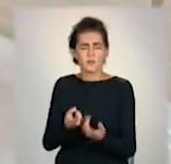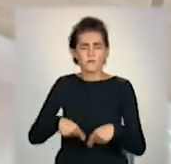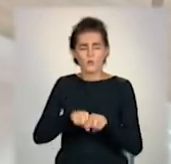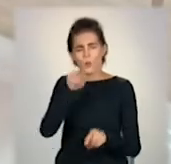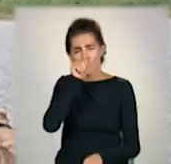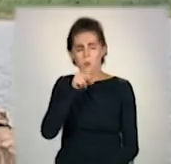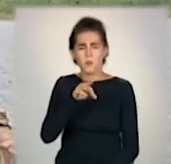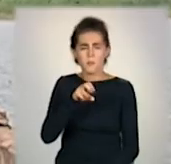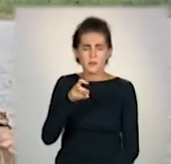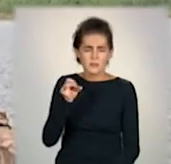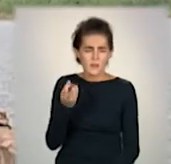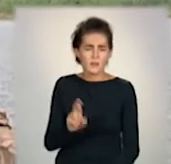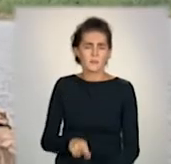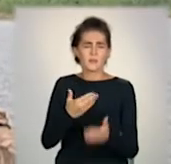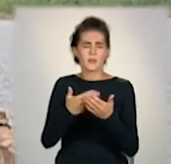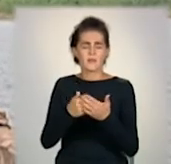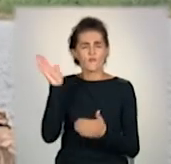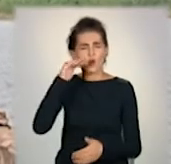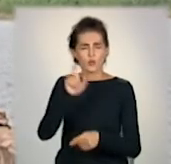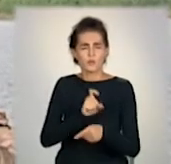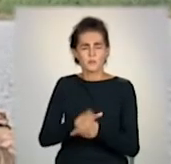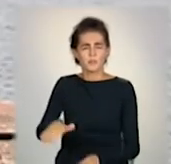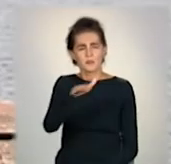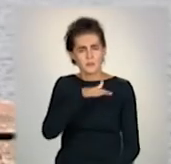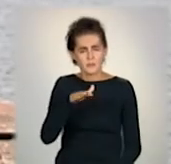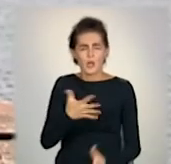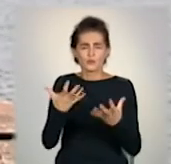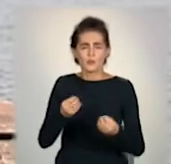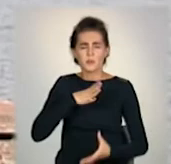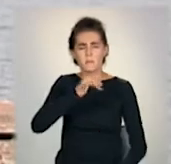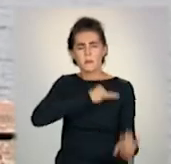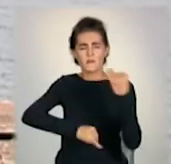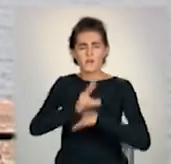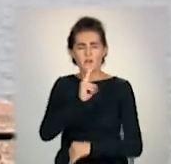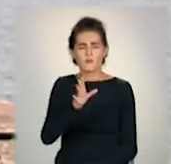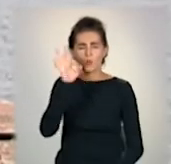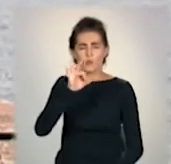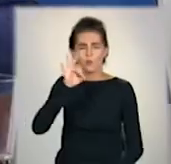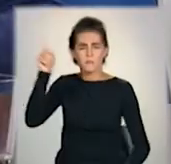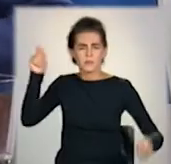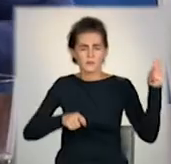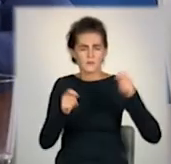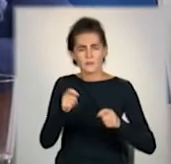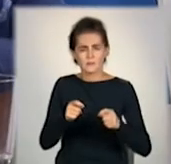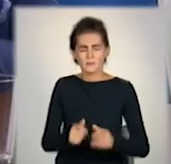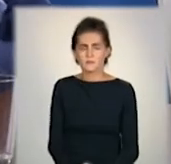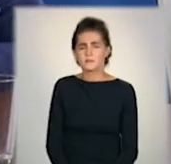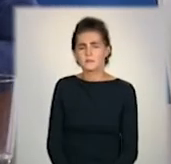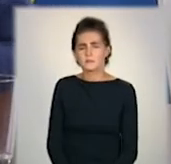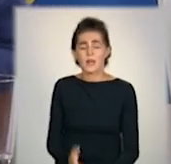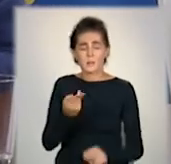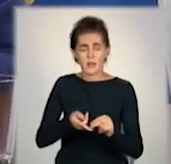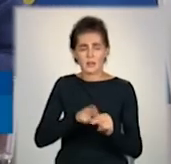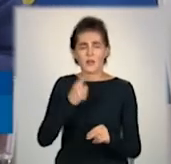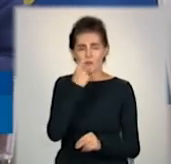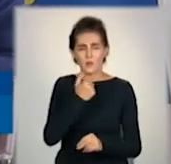Луганській області та у підприємстві «Вода Донбасу». Крім цього, обговорили житло для переселенців. Ми в цьому році нам вдалося збільшити до